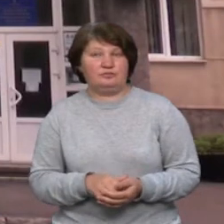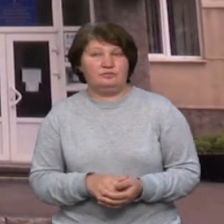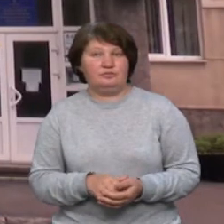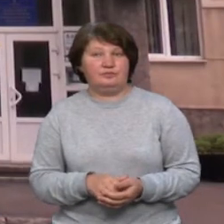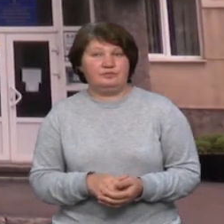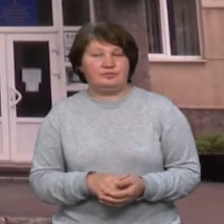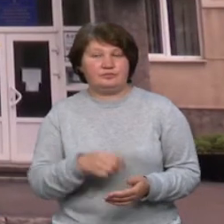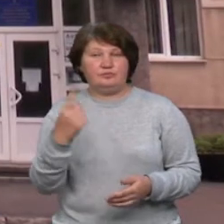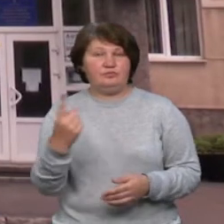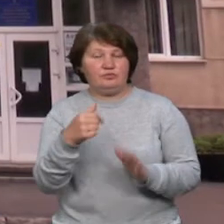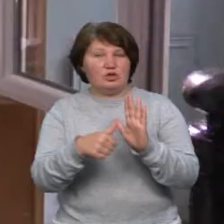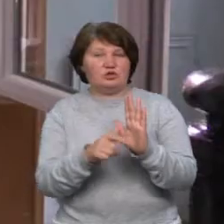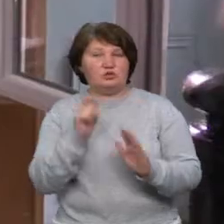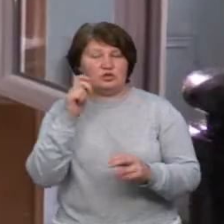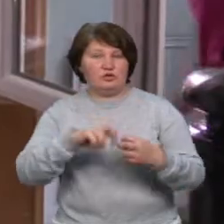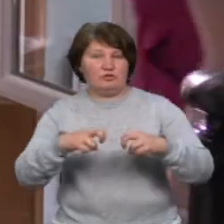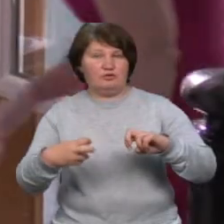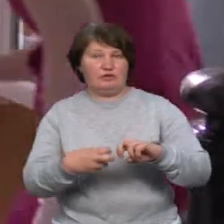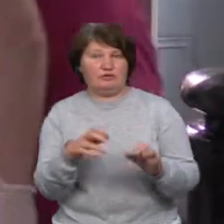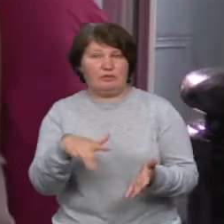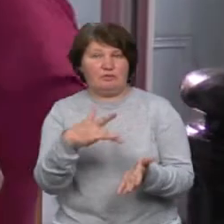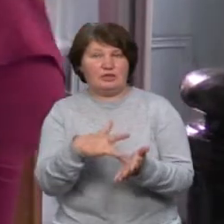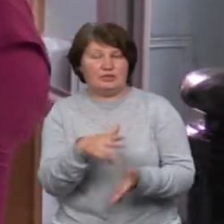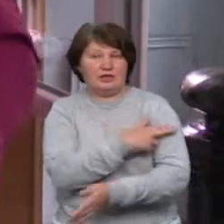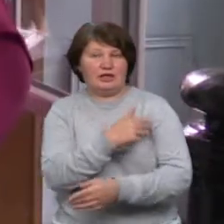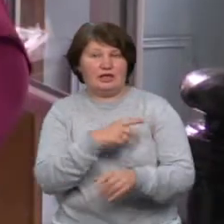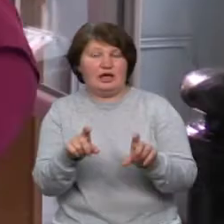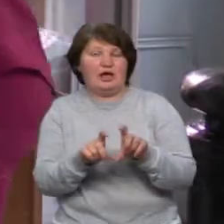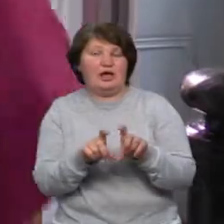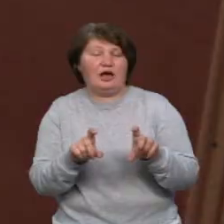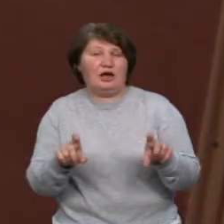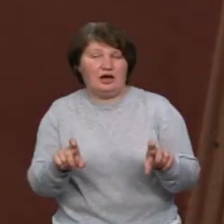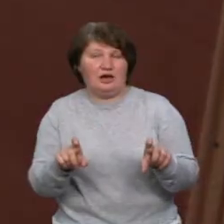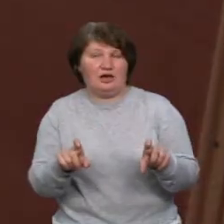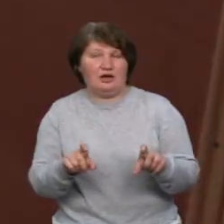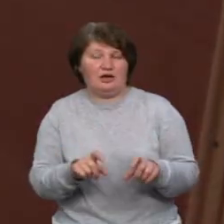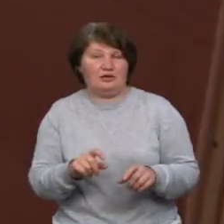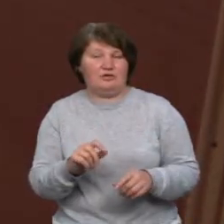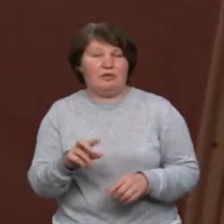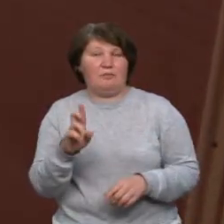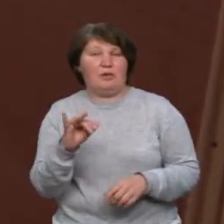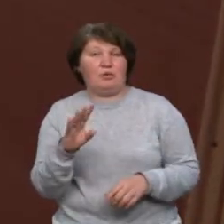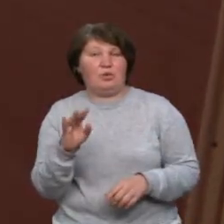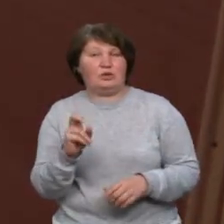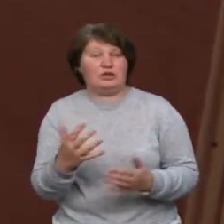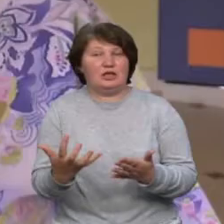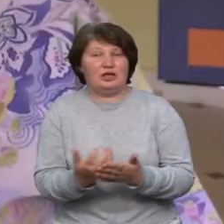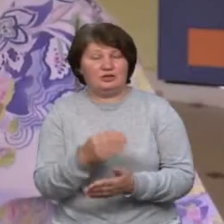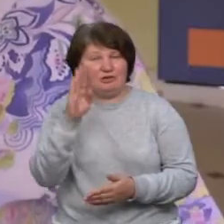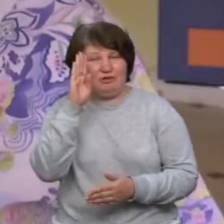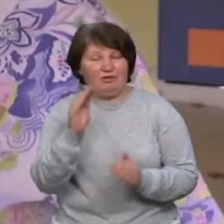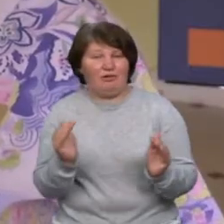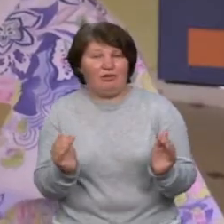Перша за шість років в Івано-Франківській міській дитячій клінічній лікарні у бейбі-боксі знайшли новонародженого хлопчика.